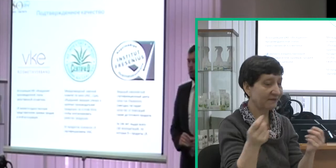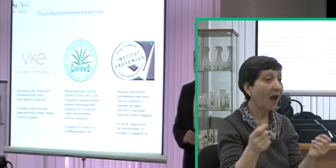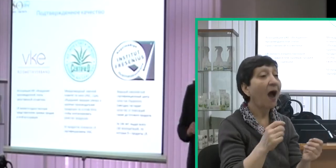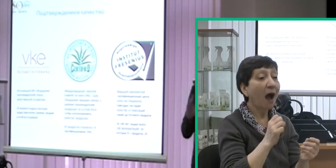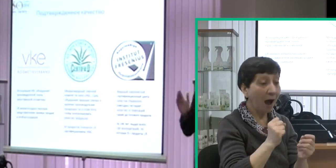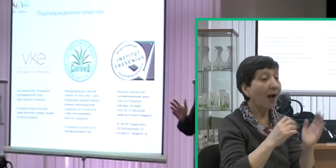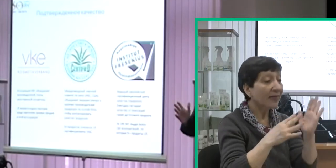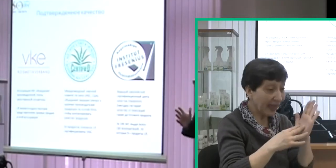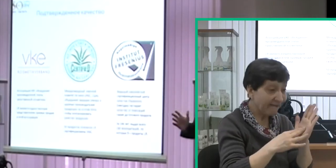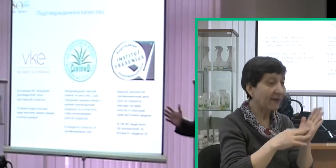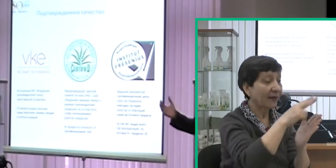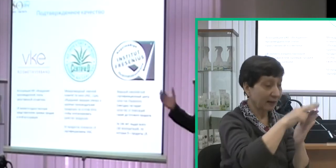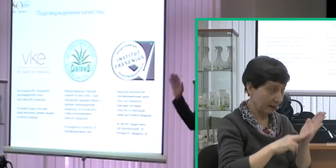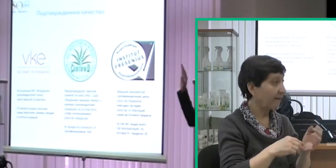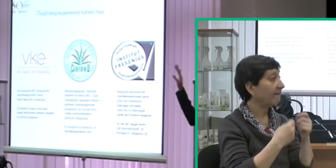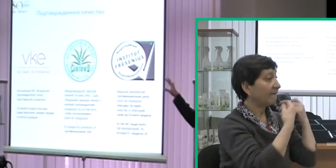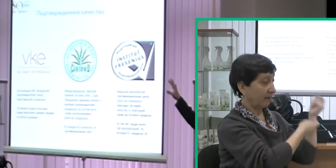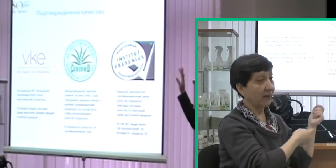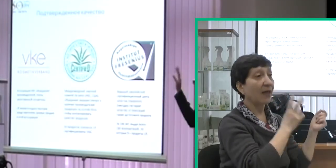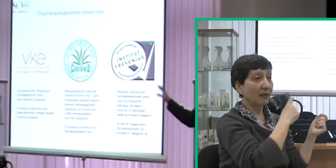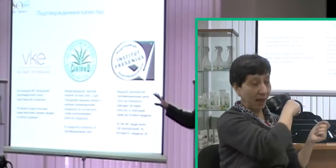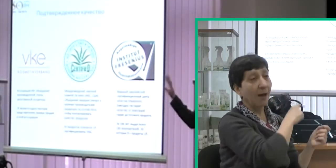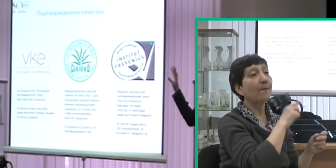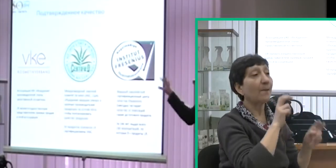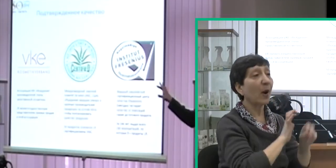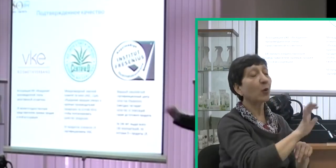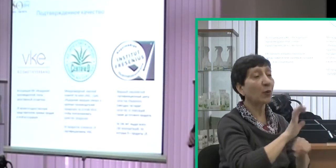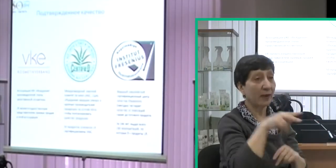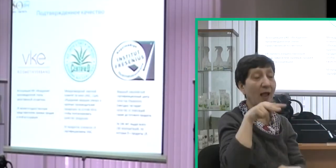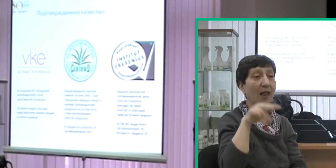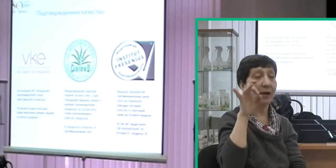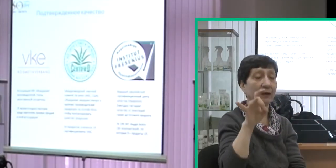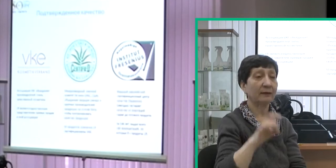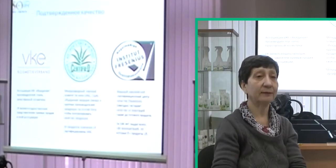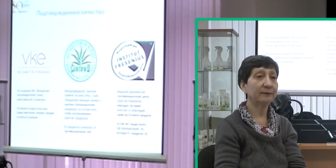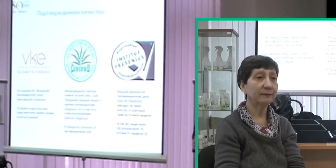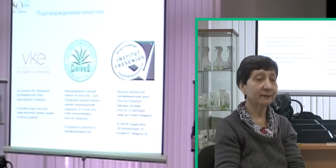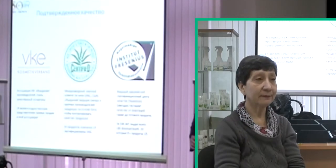И 9 из этих аккредитаций выданы на продукты компании ЭЛЭК.